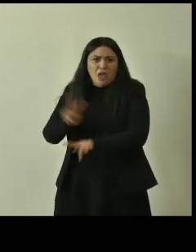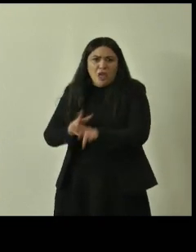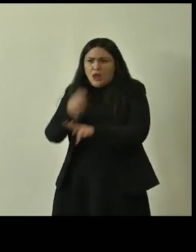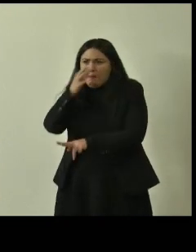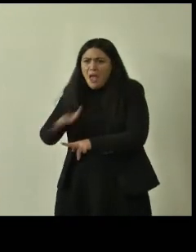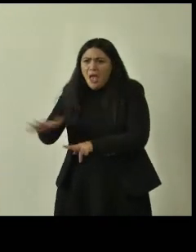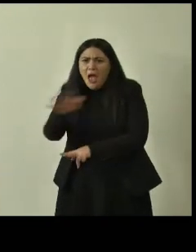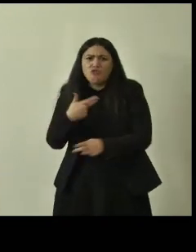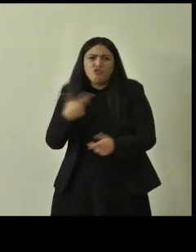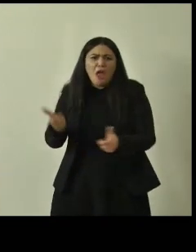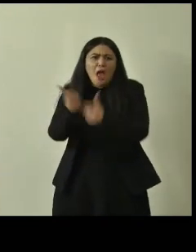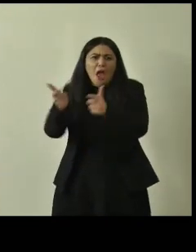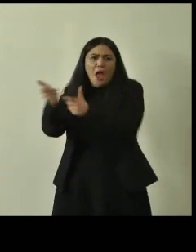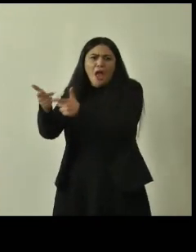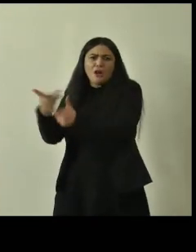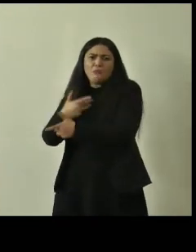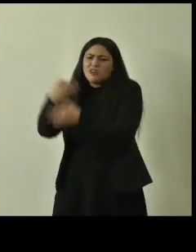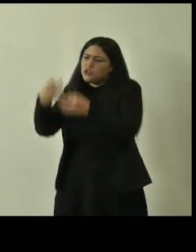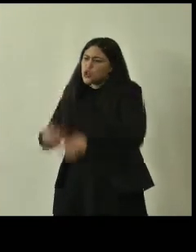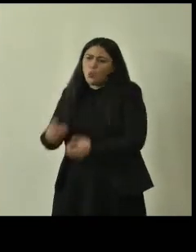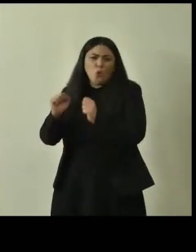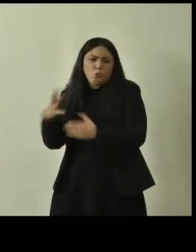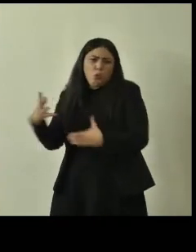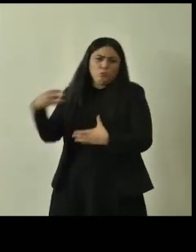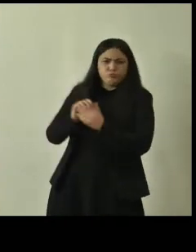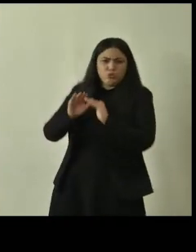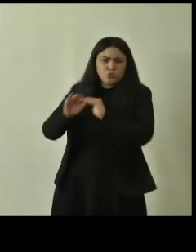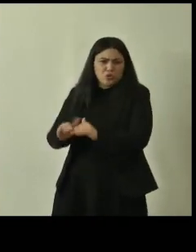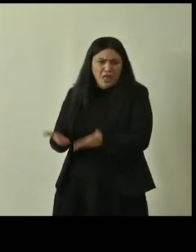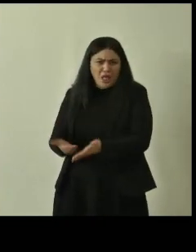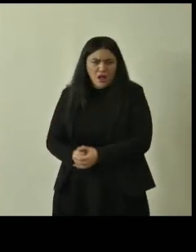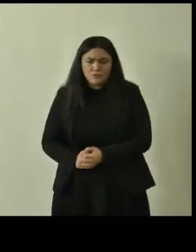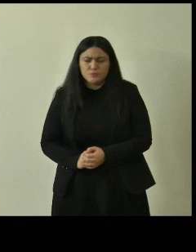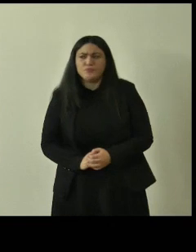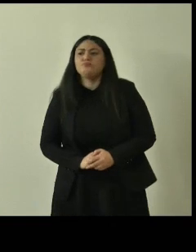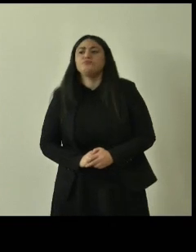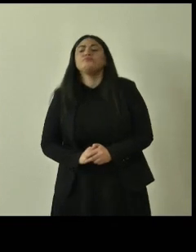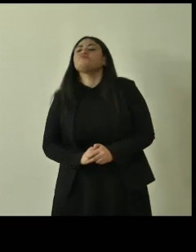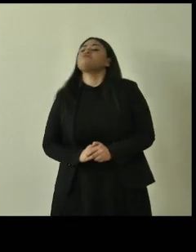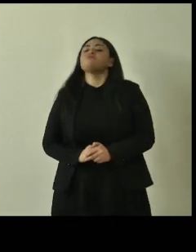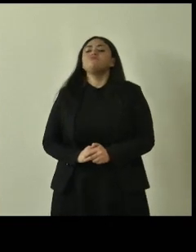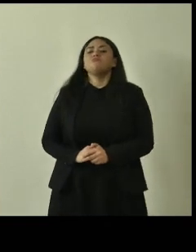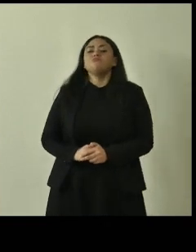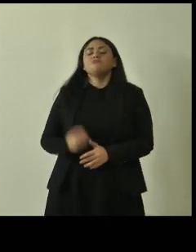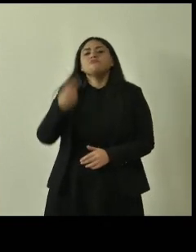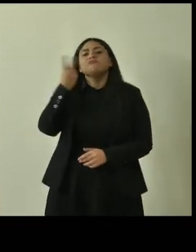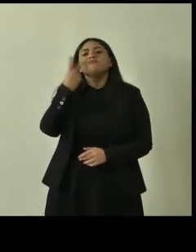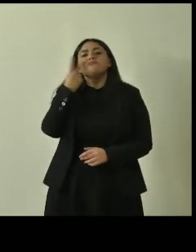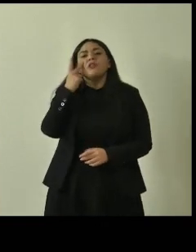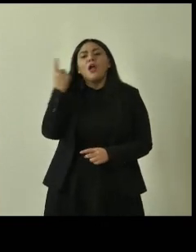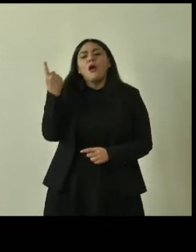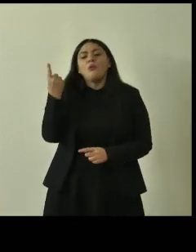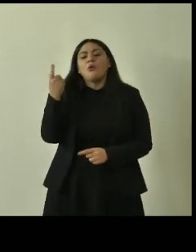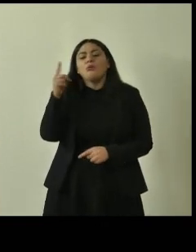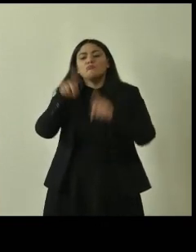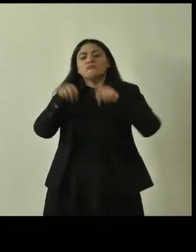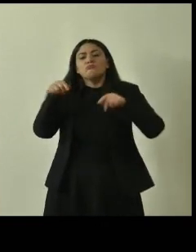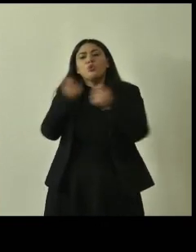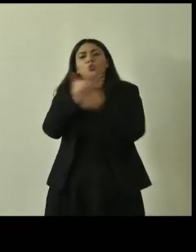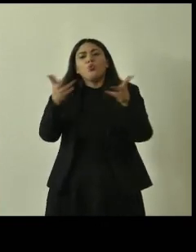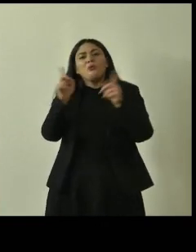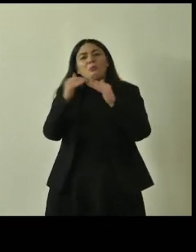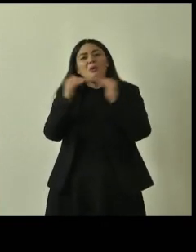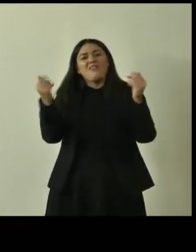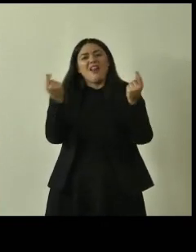ci sono un sacco di alberi che hanno i requisiti per essere tutelati andiamo a dare alcuni numeri a livello